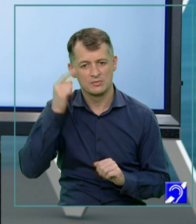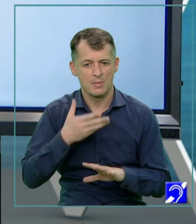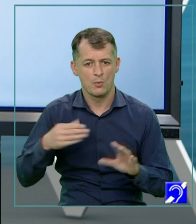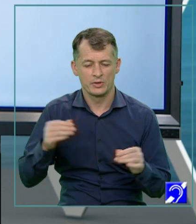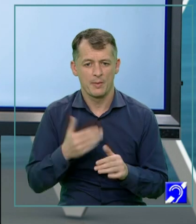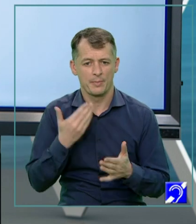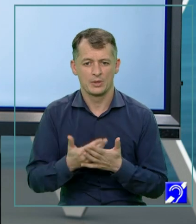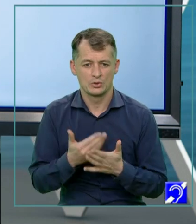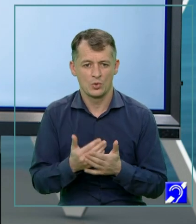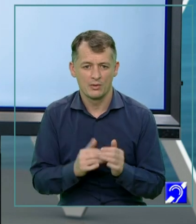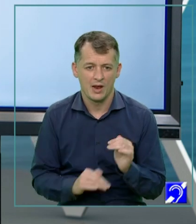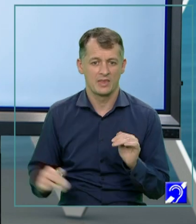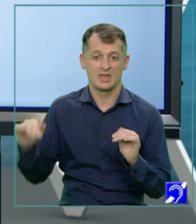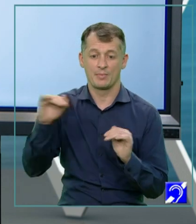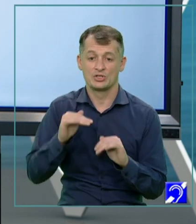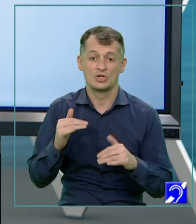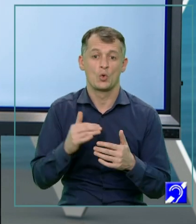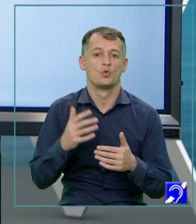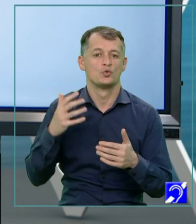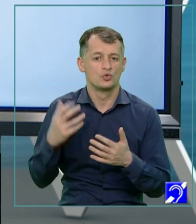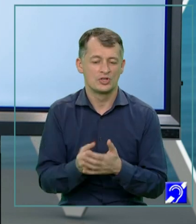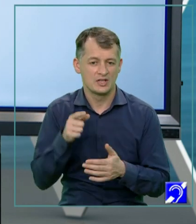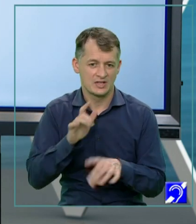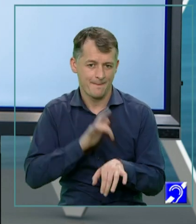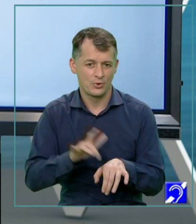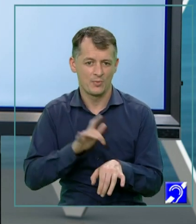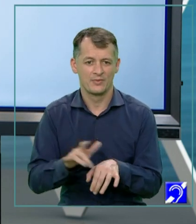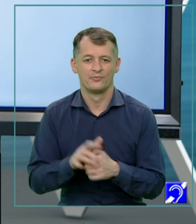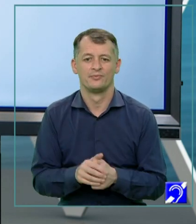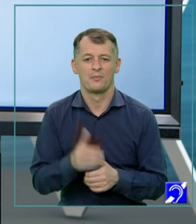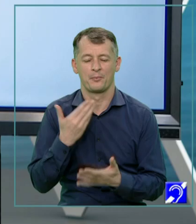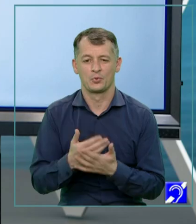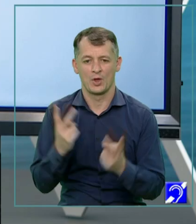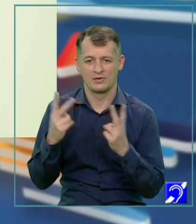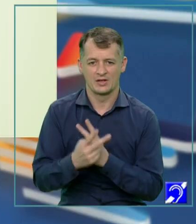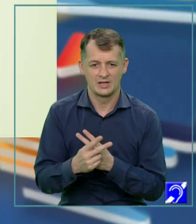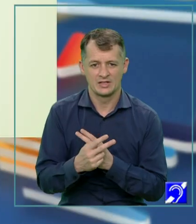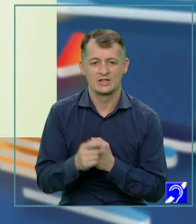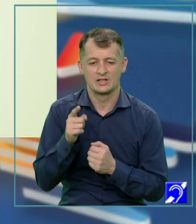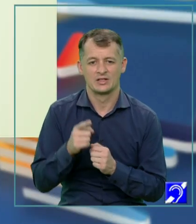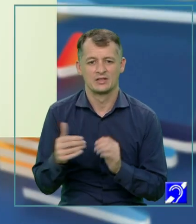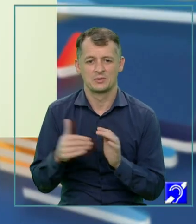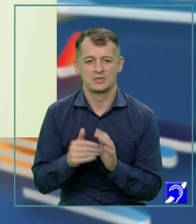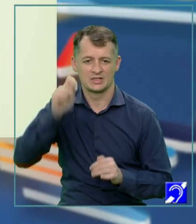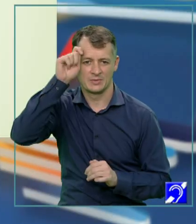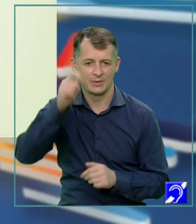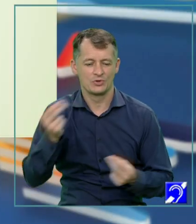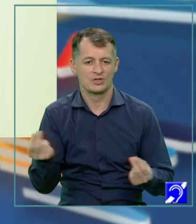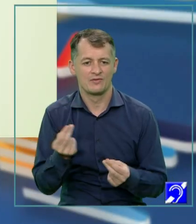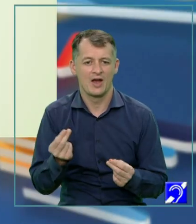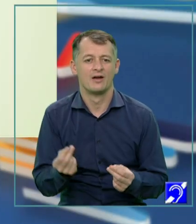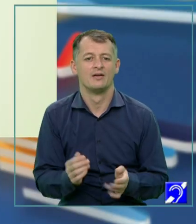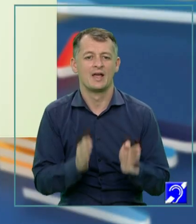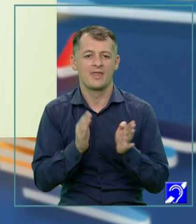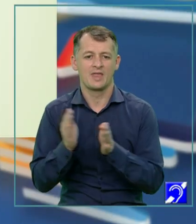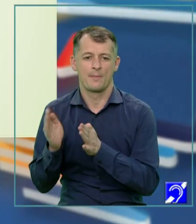a depăși cu succes această probă și pentru a înțelege textul e nevoie să respectăm câteva etape.